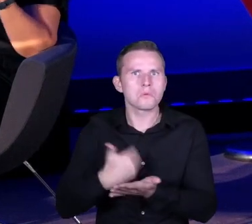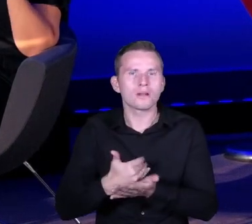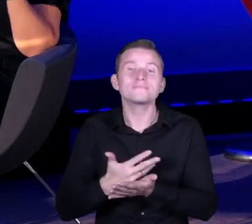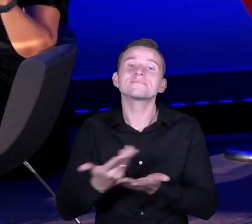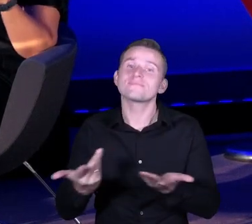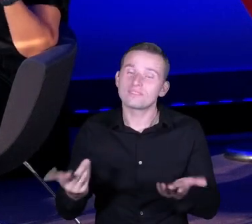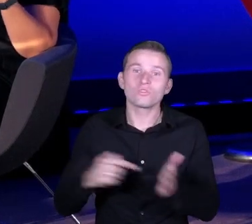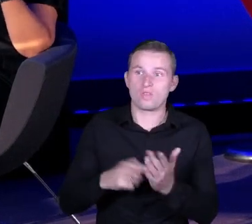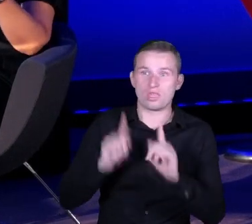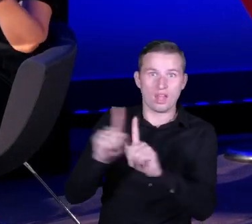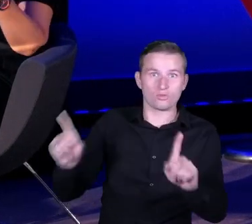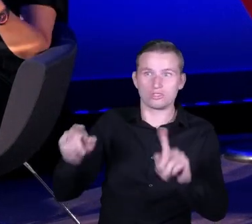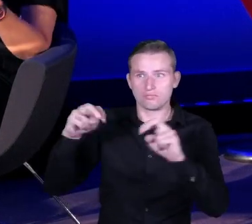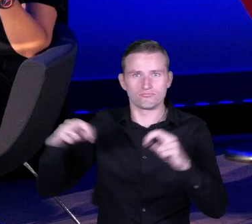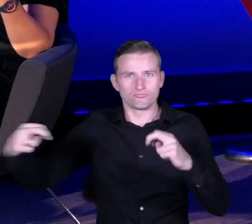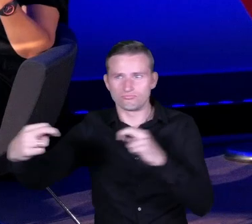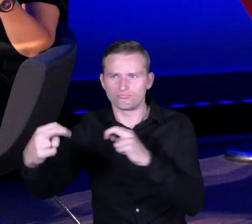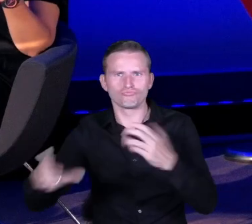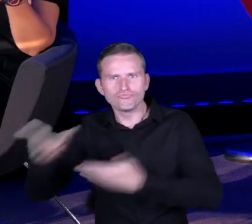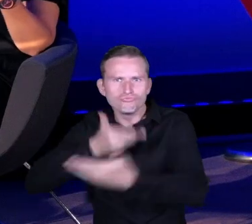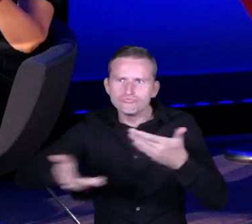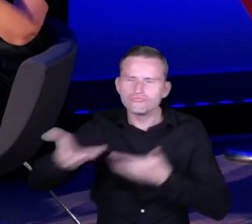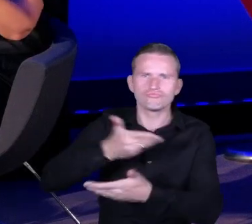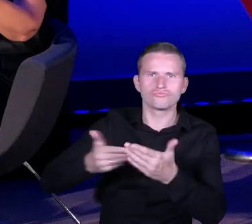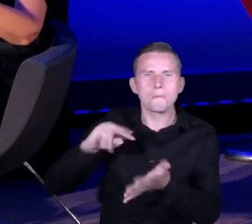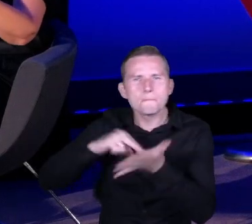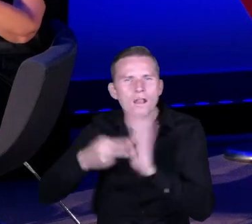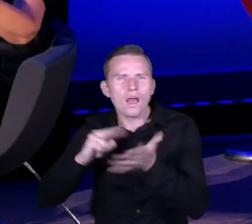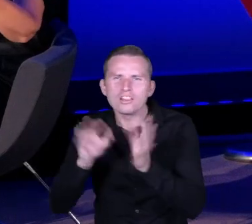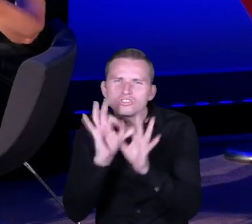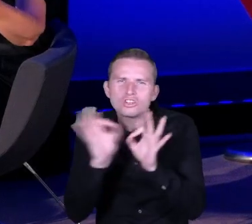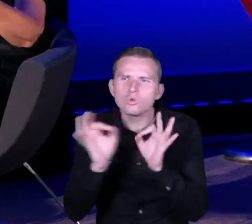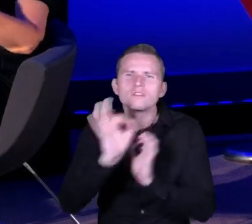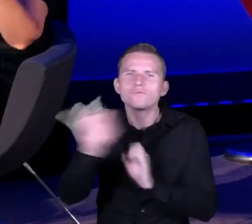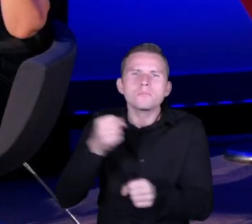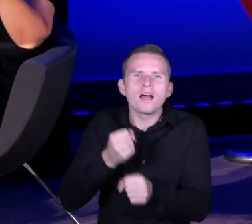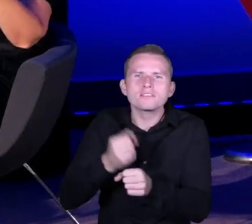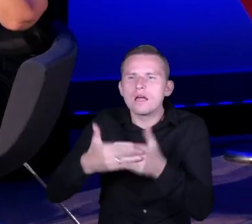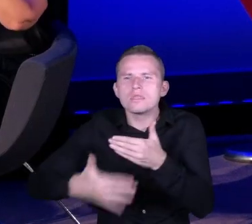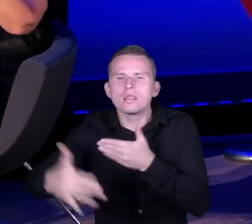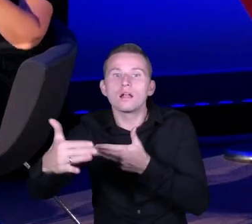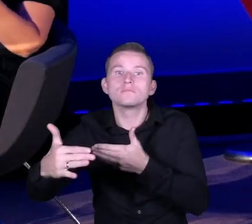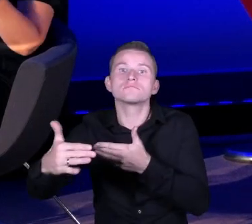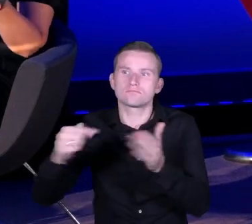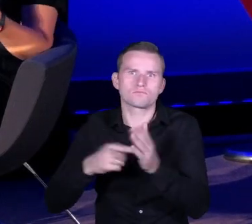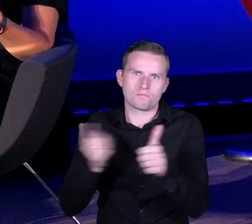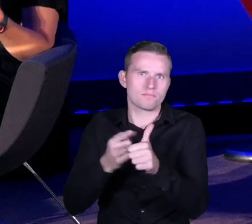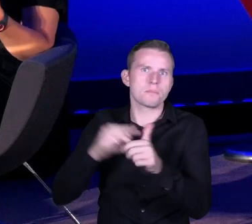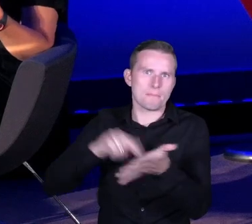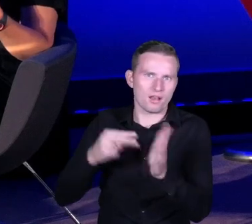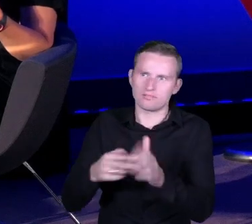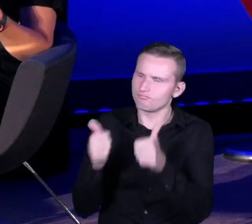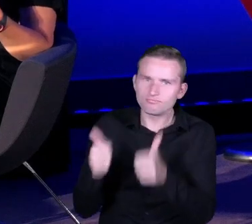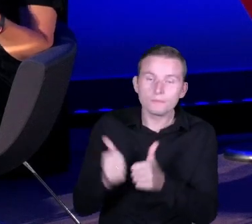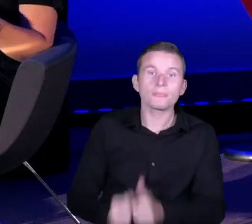nauczyciele usiedli i zaplanowali dosyć szczegółowo swoją pracę i to jest jedna rzecz, ale druga,